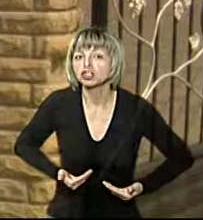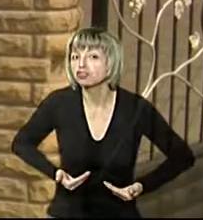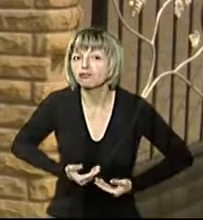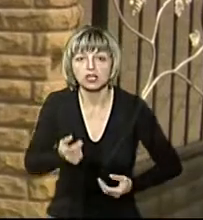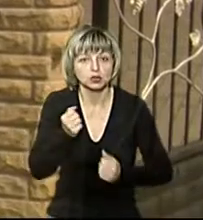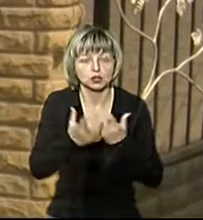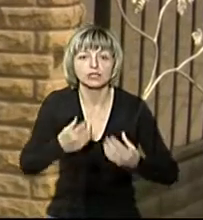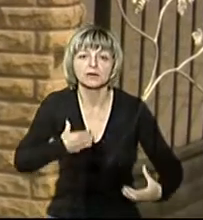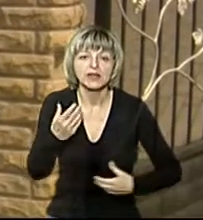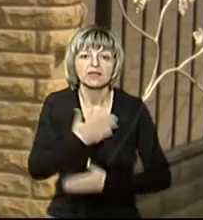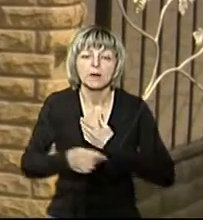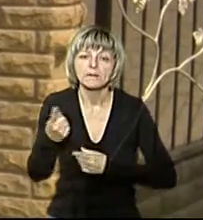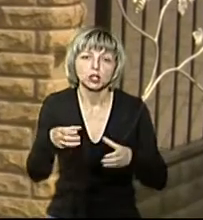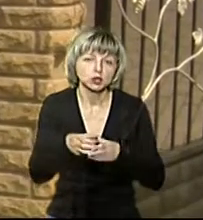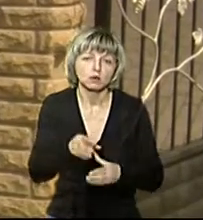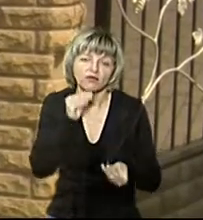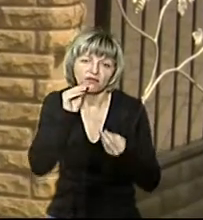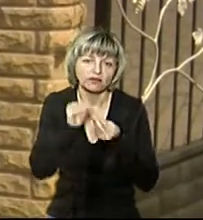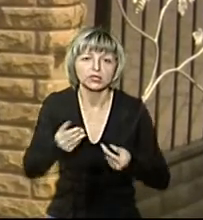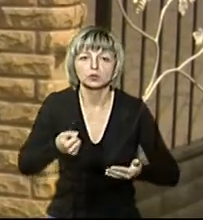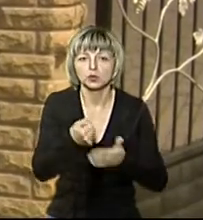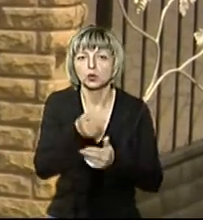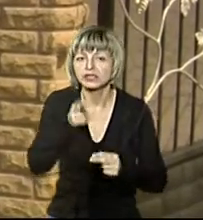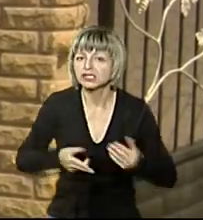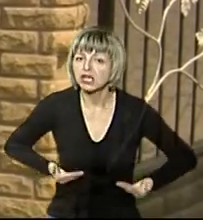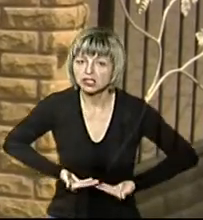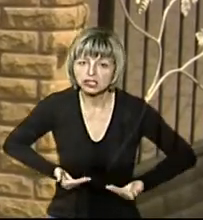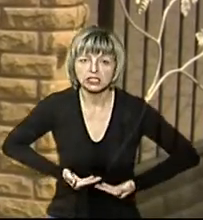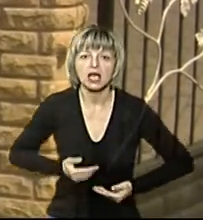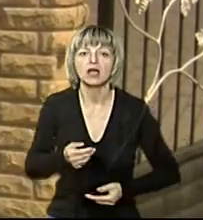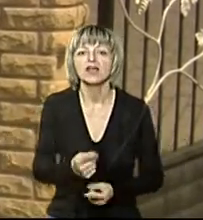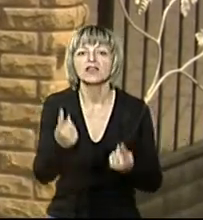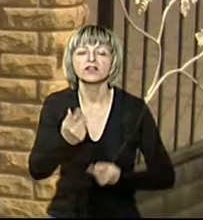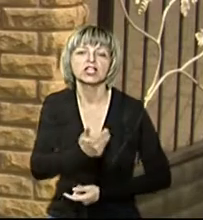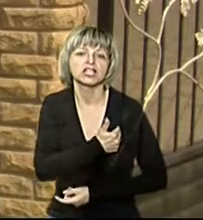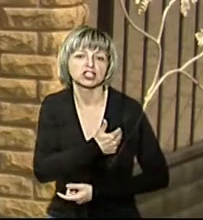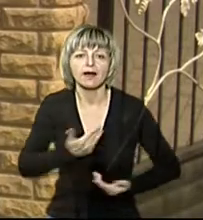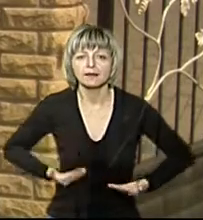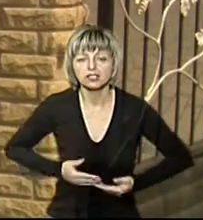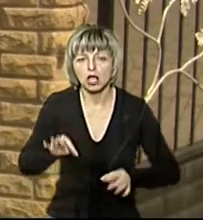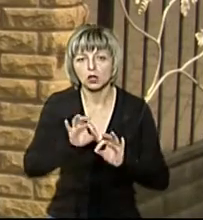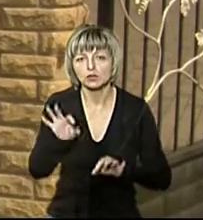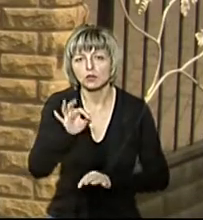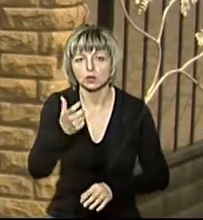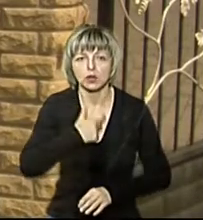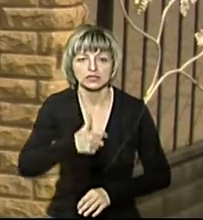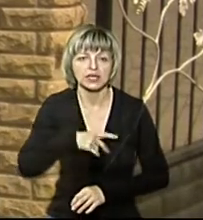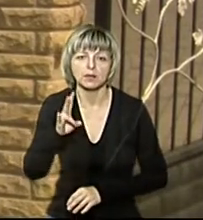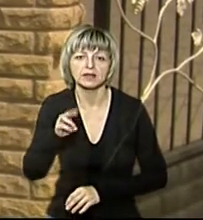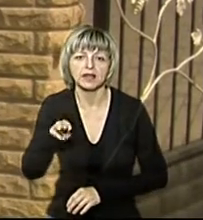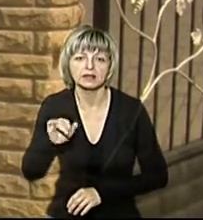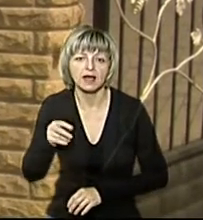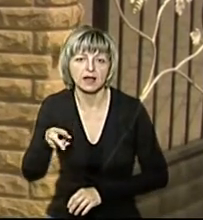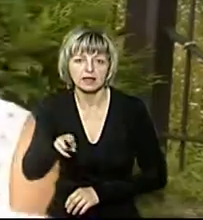бочці. Інвалідність першої групи пожиттєва, і пожиттєва жага до життя. Так розповідає про себе лучанка Наталія Омальчук. Мені